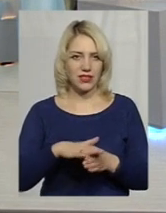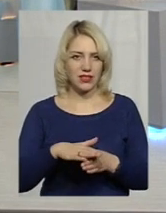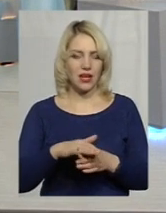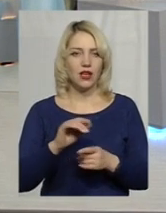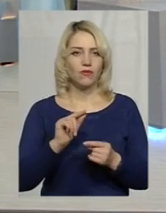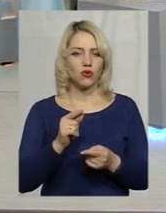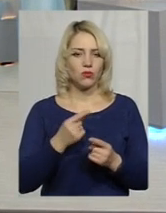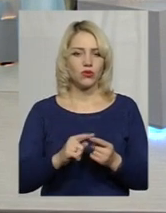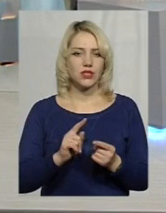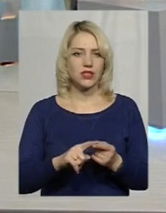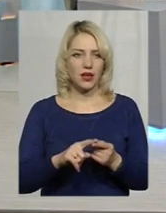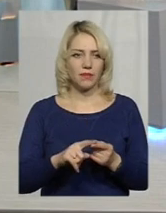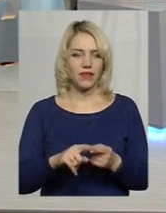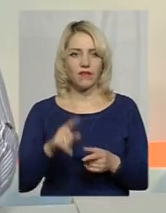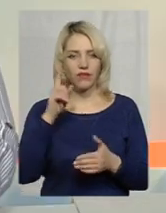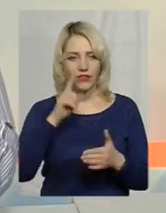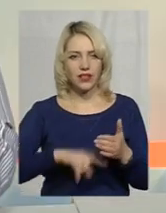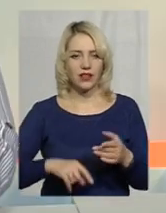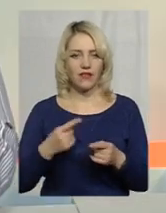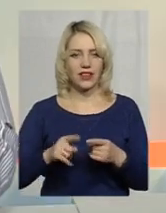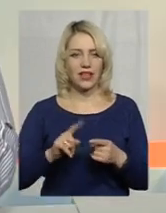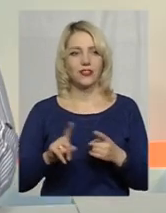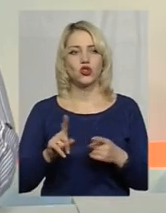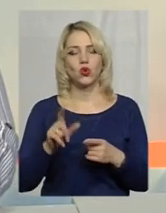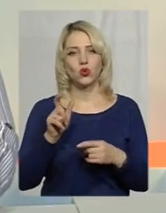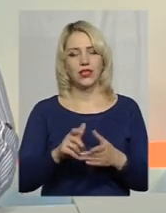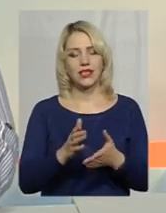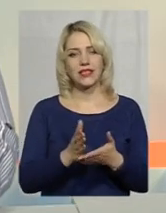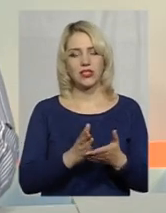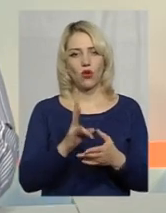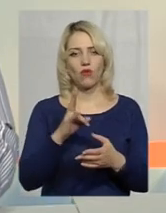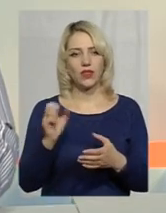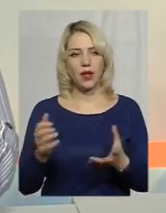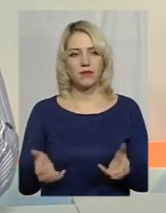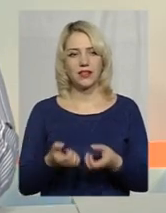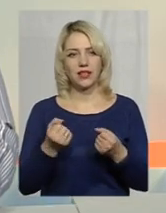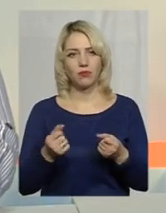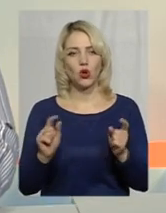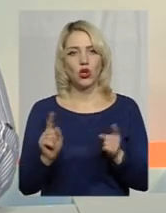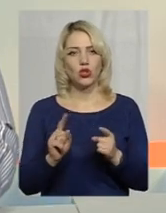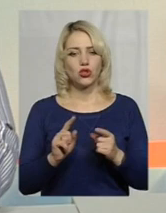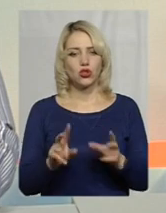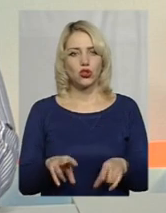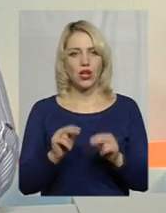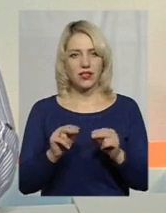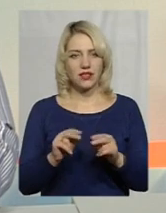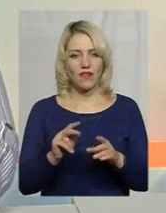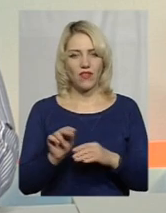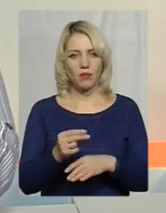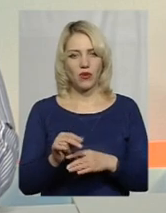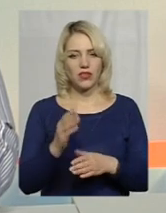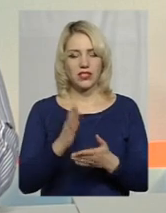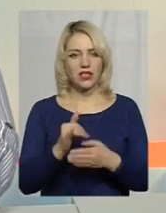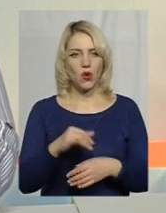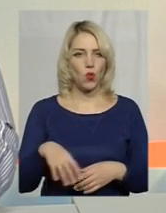безперечна віра в те, що людина заслуговує на підтримку, що шанс виправитися є у всіх,